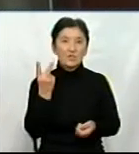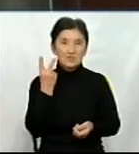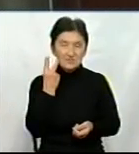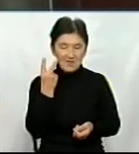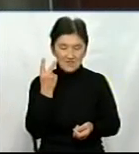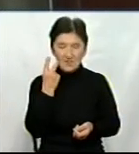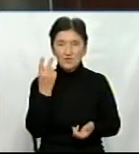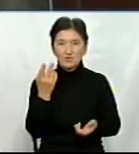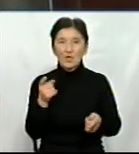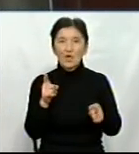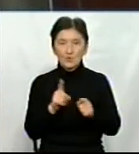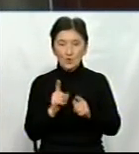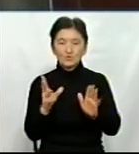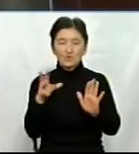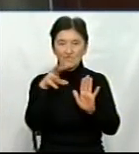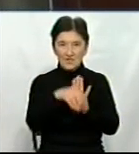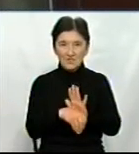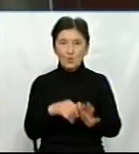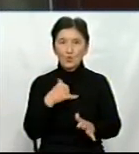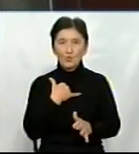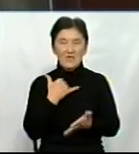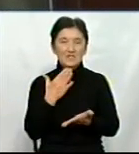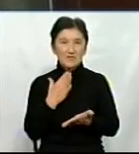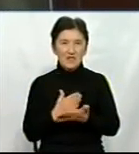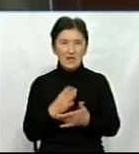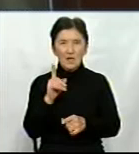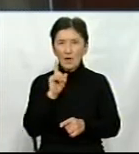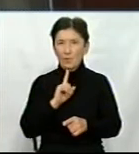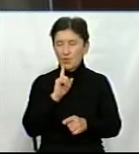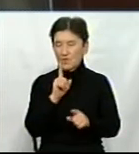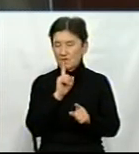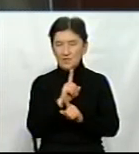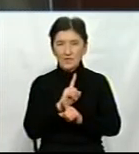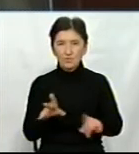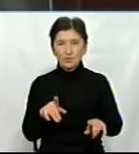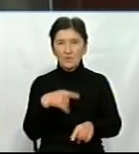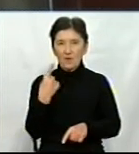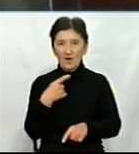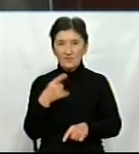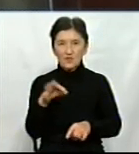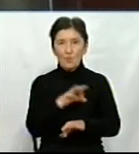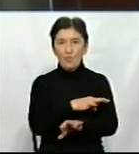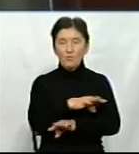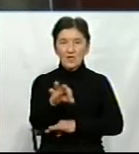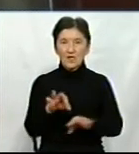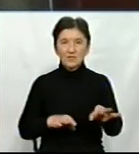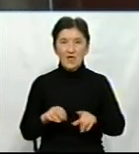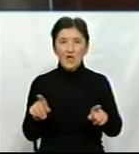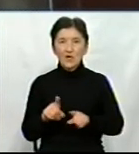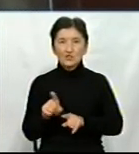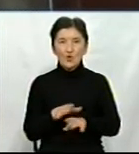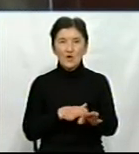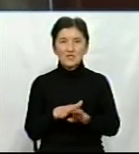галузь тваринництва також вкладають, оновлюють. Ми поки що не будемо говорити про інвестиційні проекти, які реалізуються в галузі